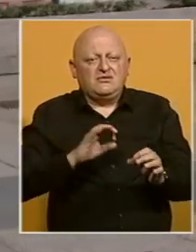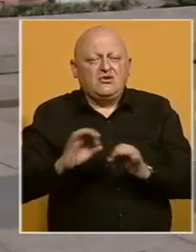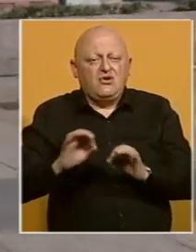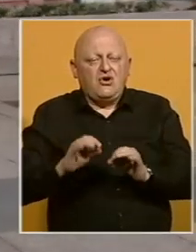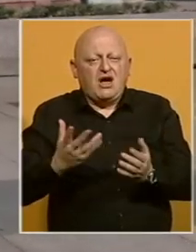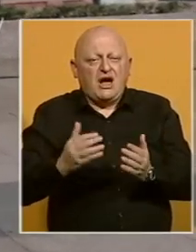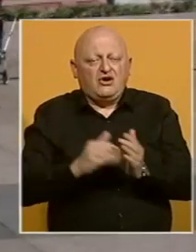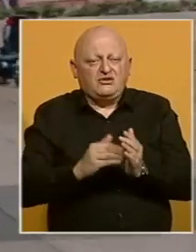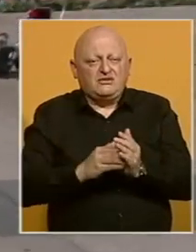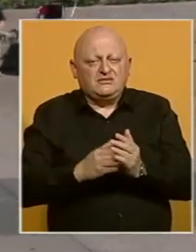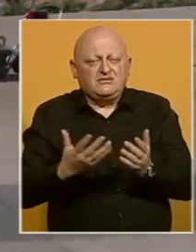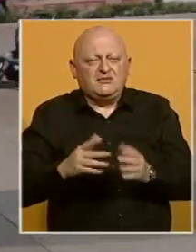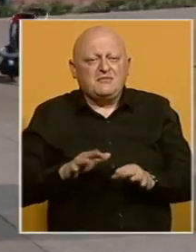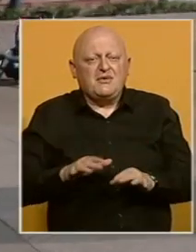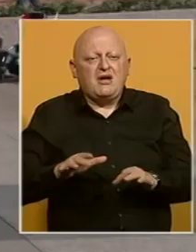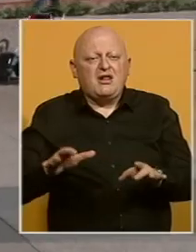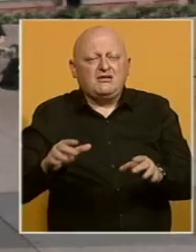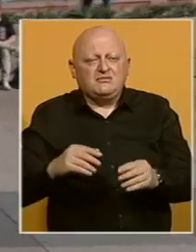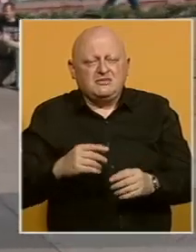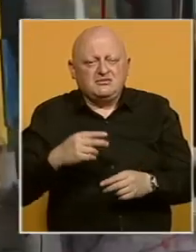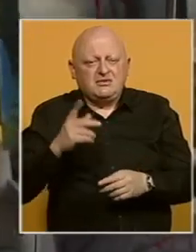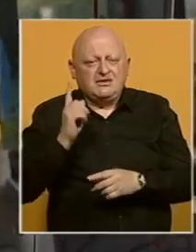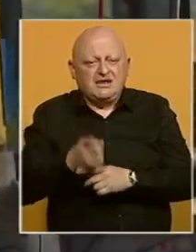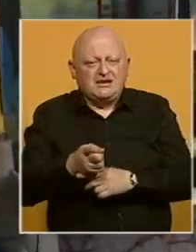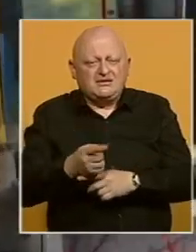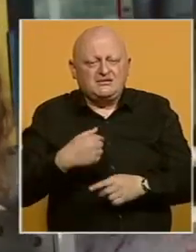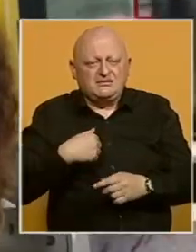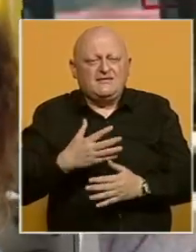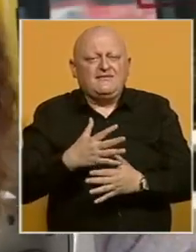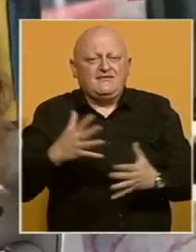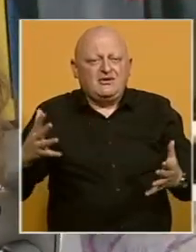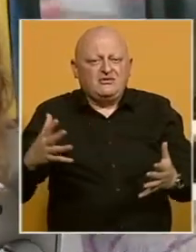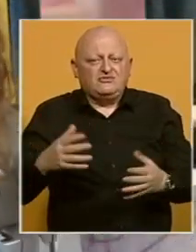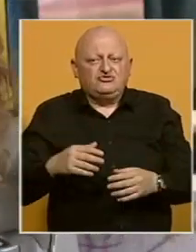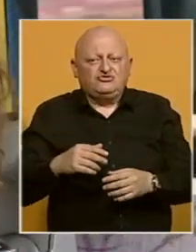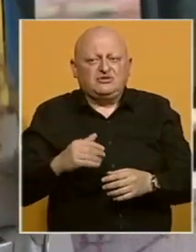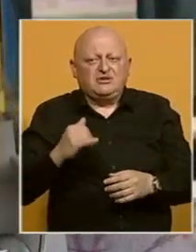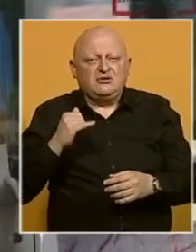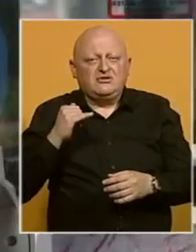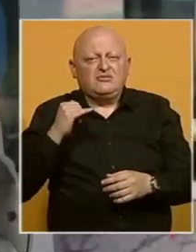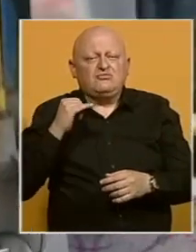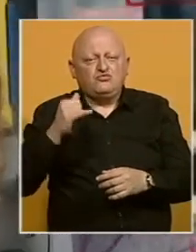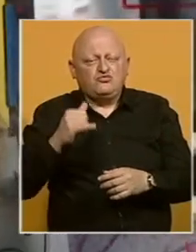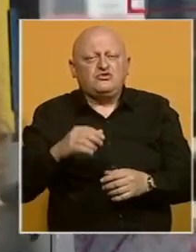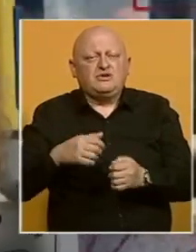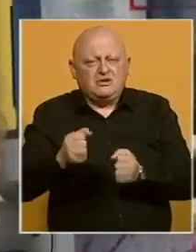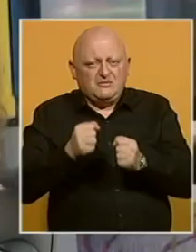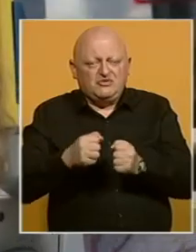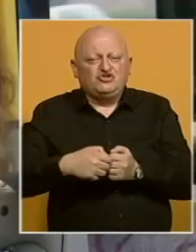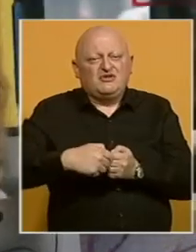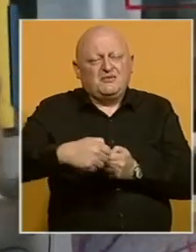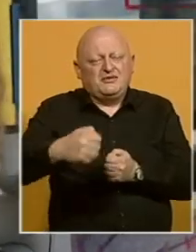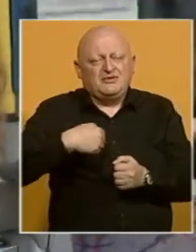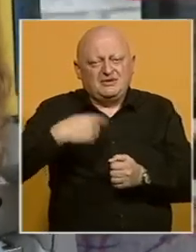kak treba. Prema epidemiološkim napucima. Pa da, većina zapravo putnika se predržava mjera, tako da